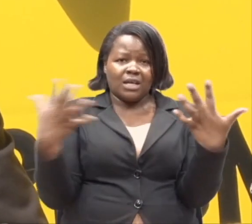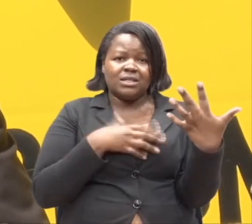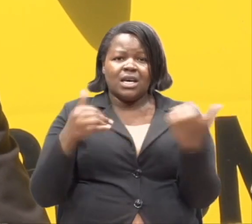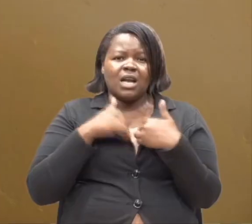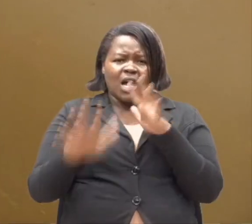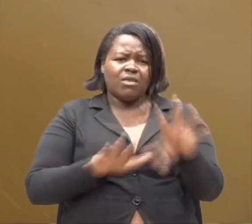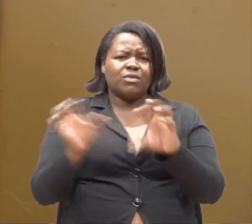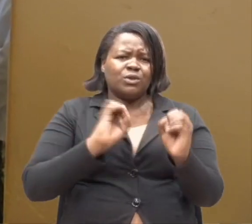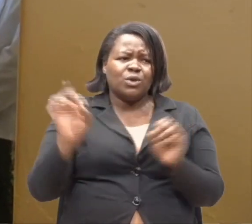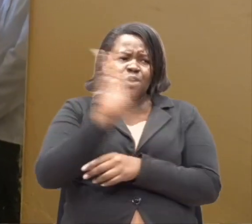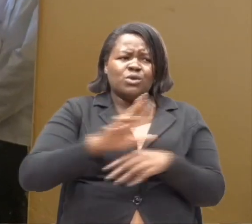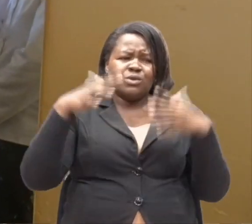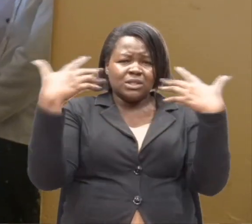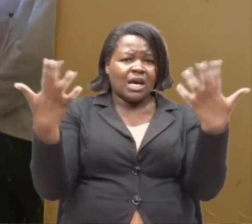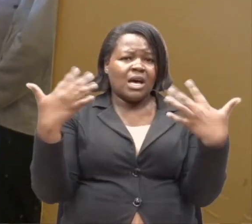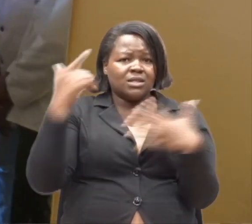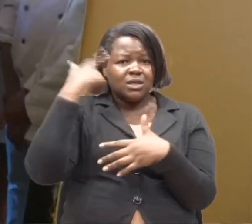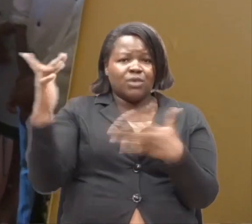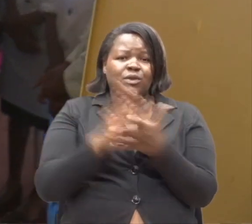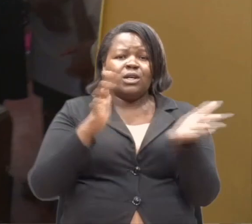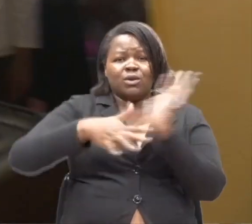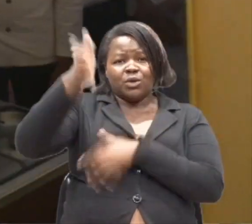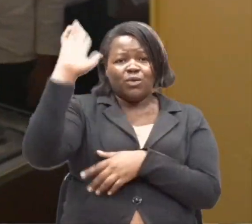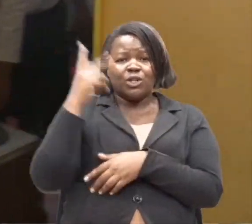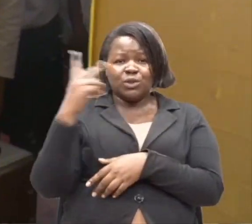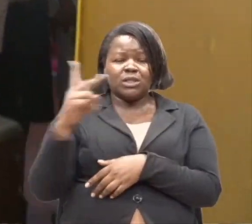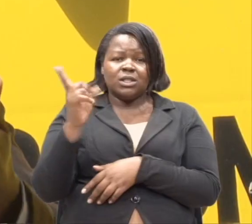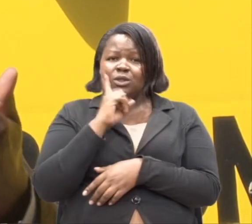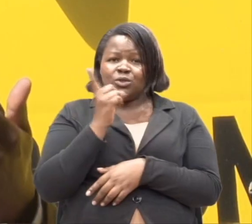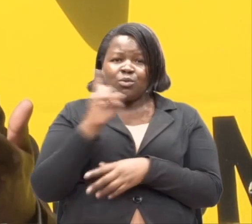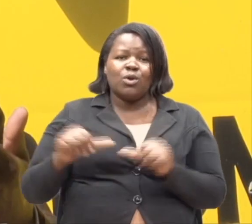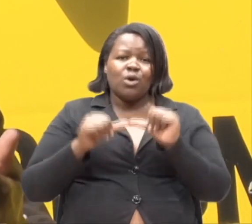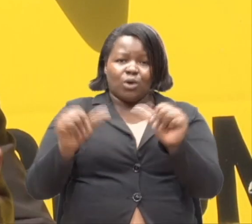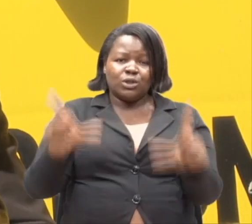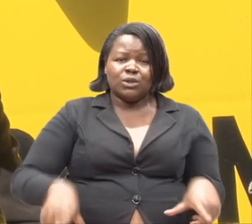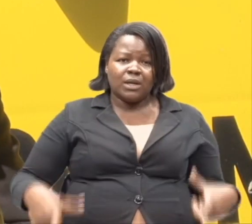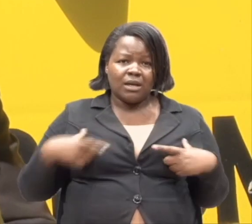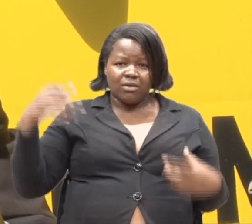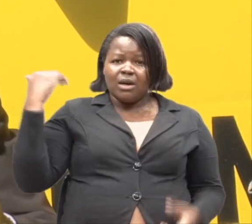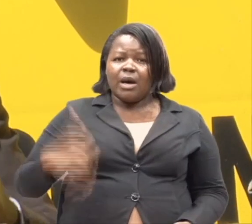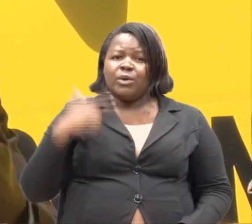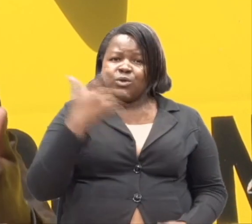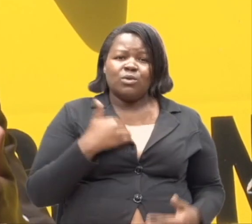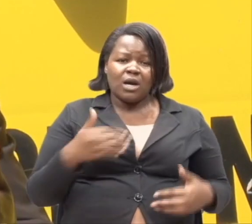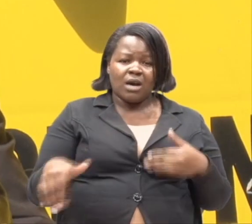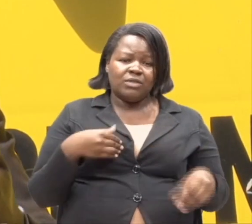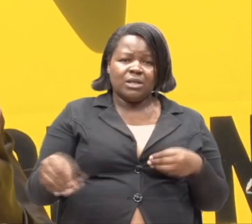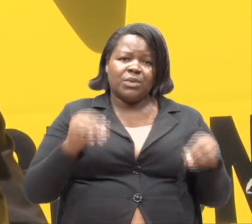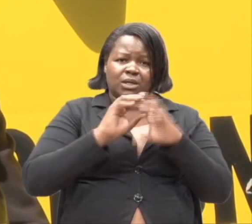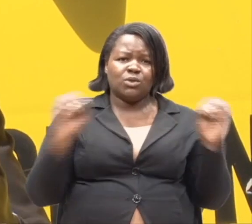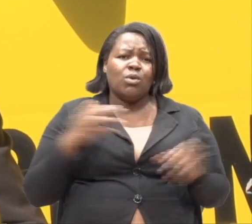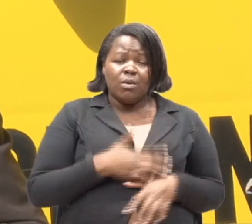na unamigutu. Mia hiyo mikono kwa utukufu wa jina la mungu. Utaona kishu unaendelea na maishi. Wewe ambaye hauna ulemavu.